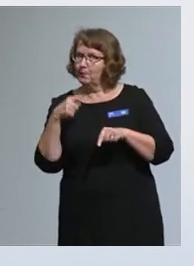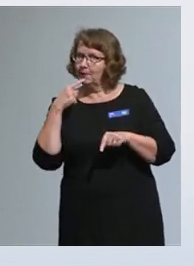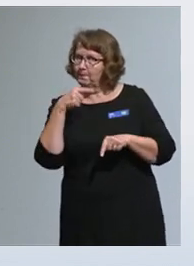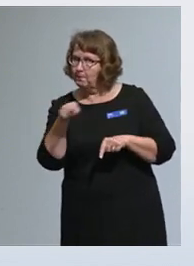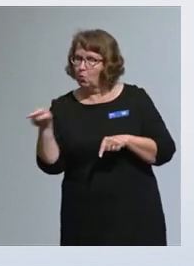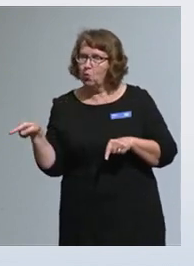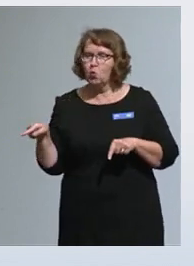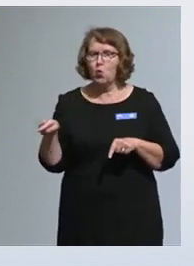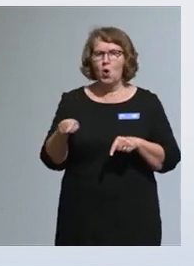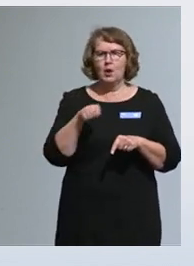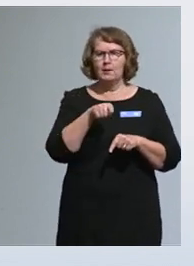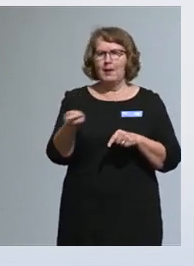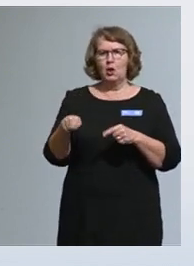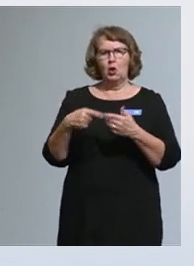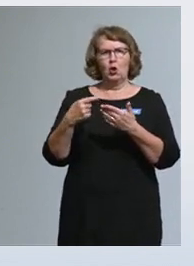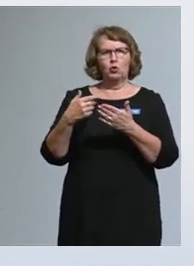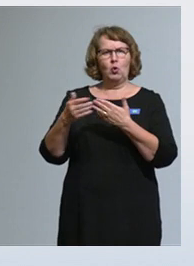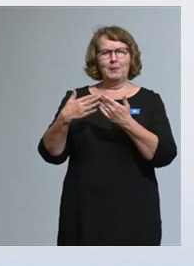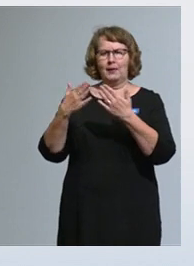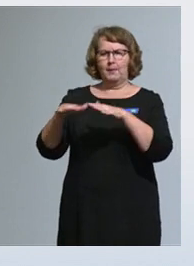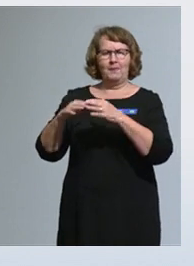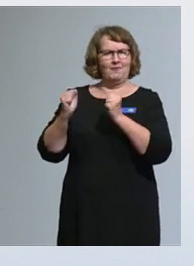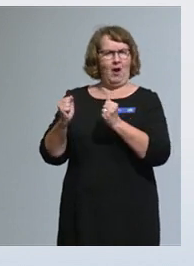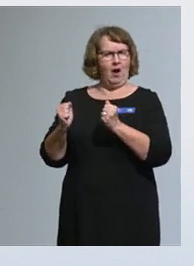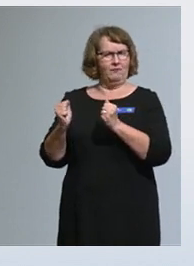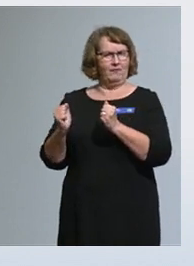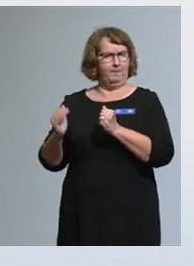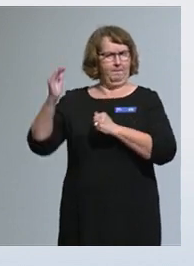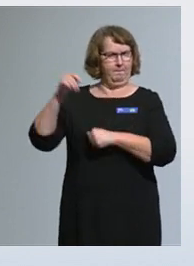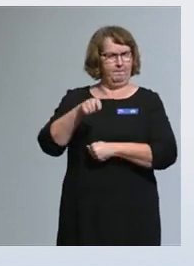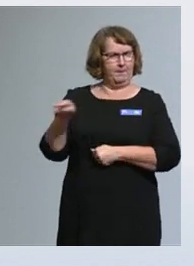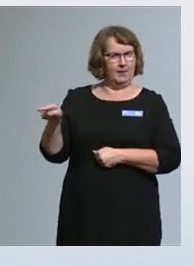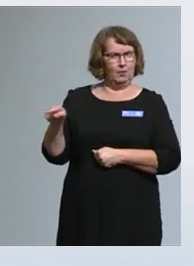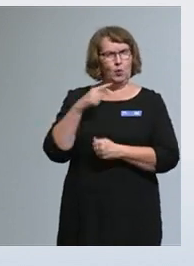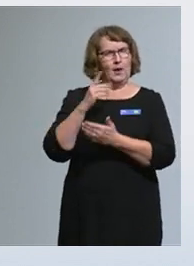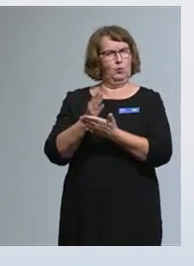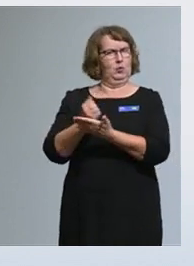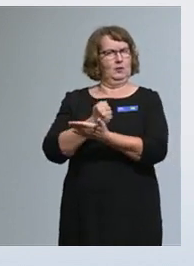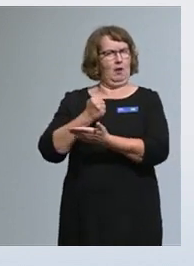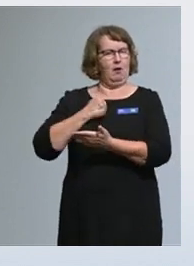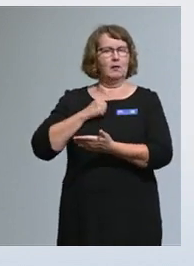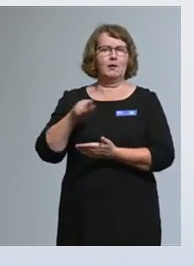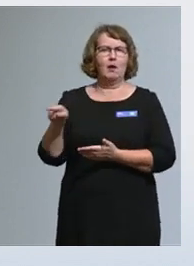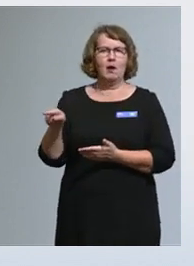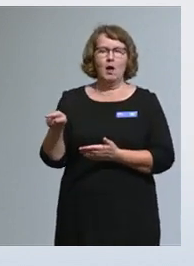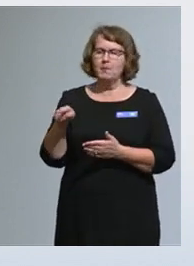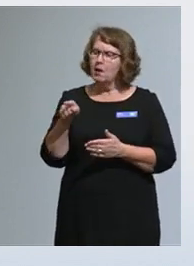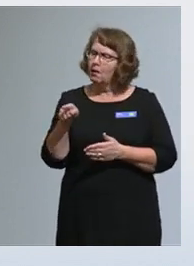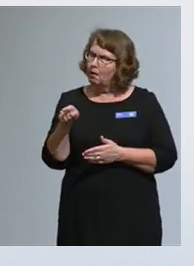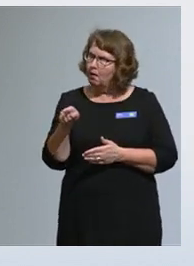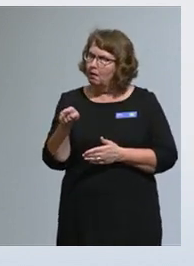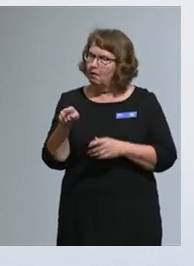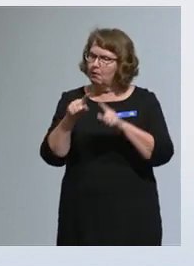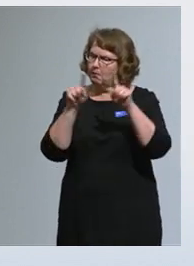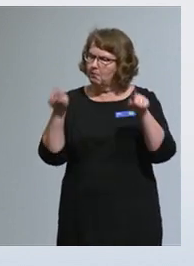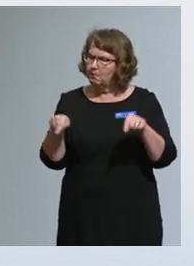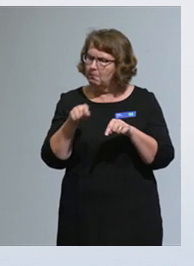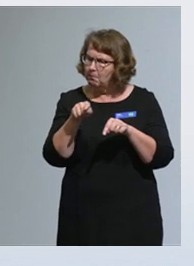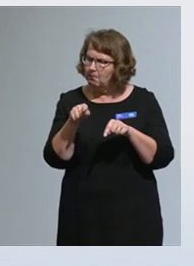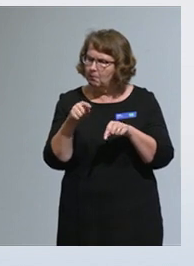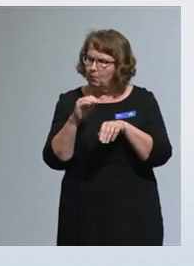toimintatapojen vahvistaminen. Kiinnitin huomiota siihen ja lähdin miettimään, miten se